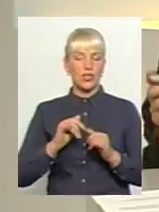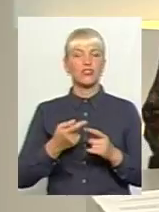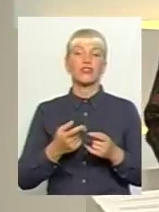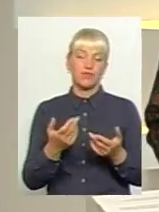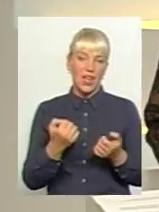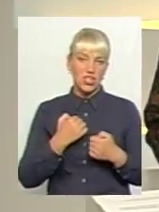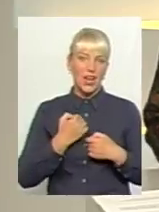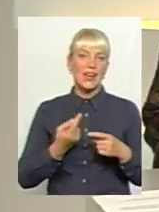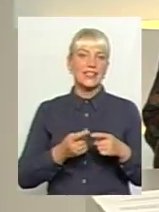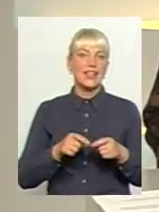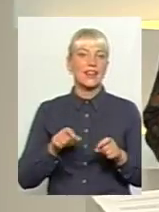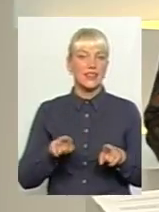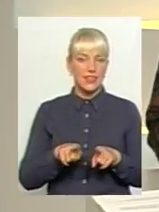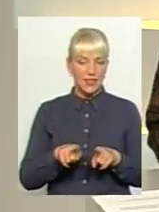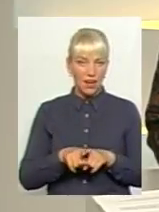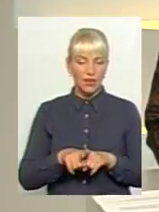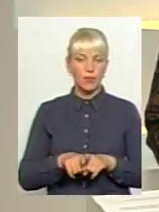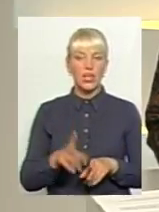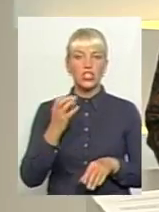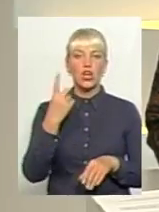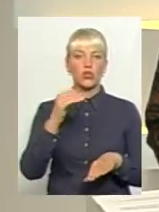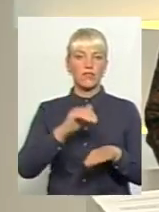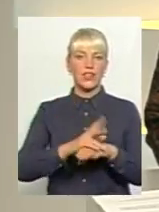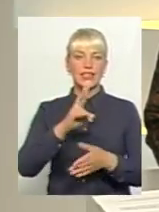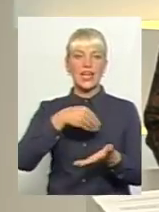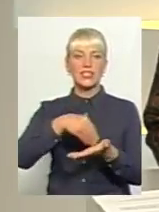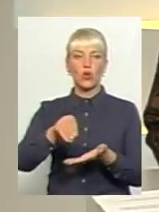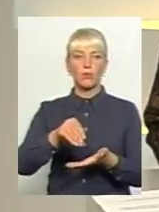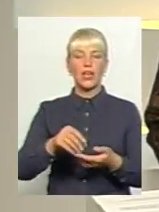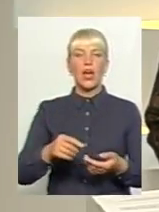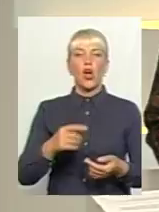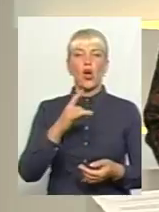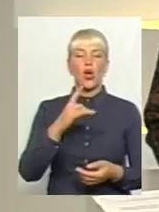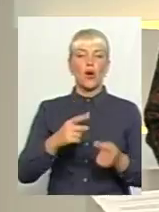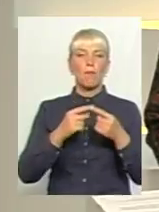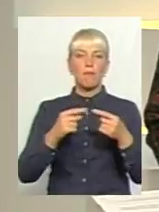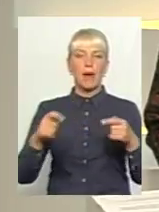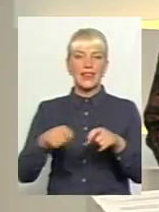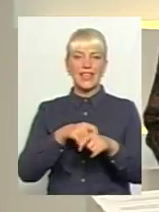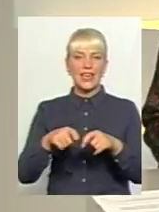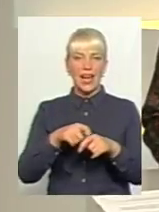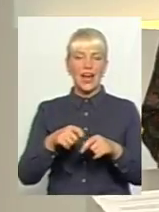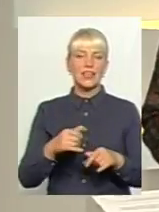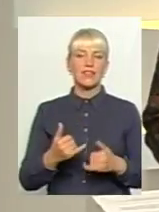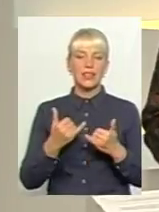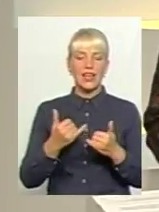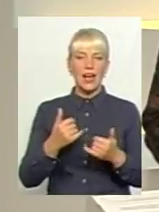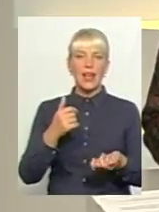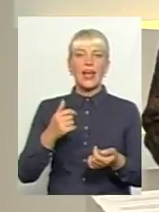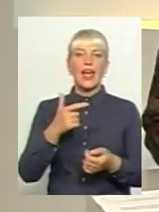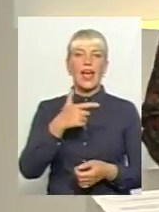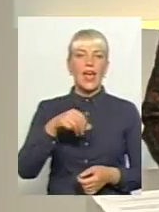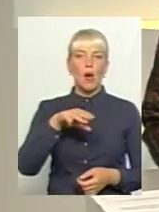так. І ще один факт. На закупівлю розхідних матеріалів для гемодіалізу тільки цього,